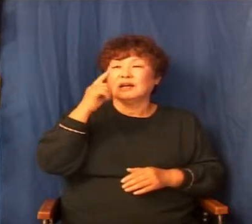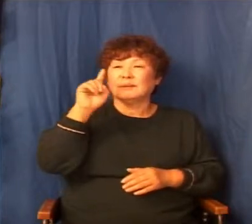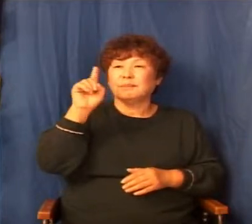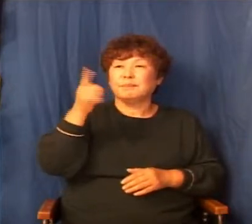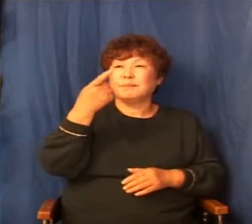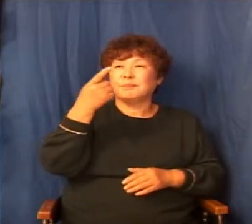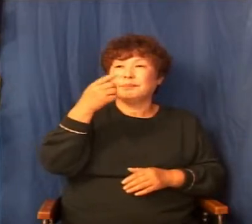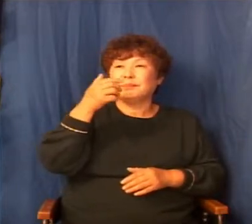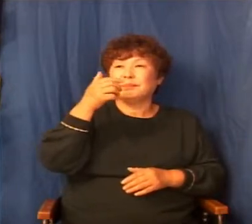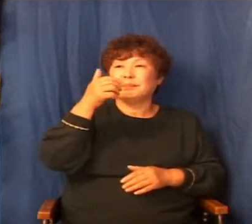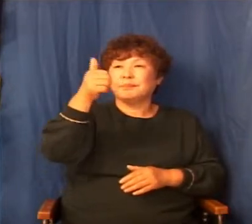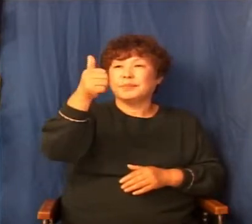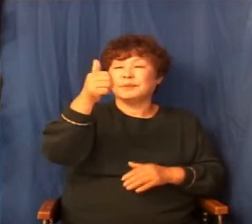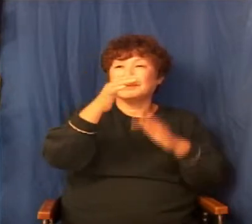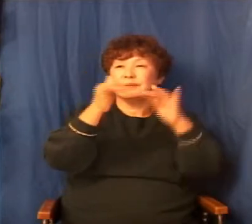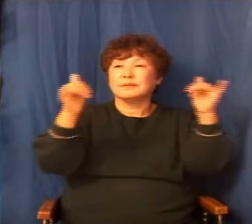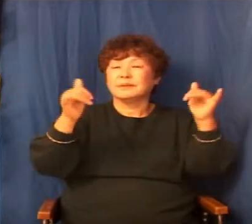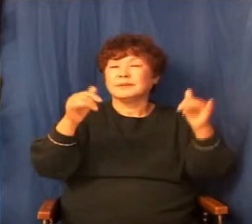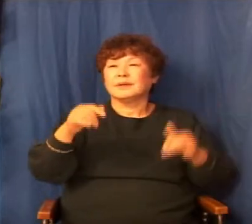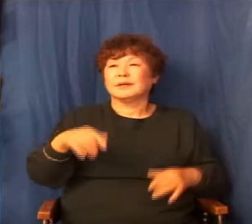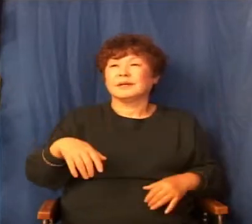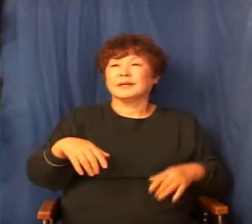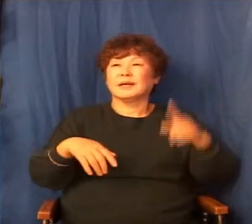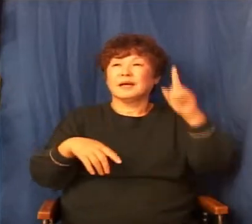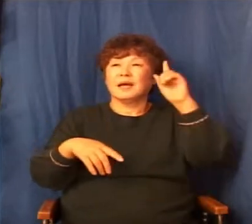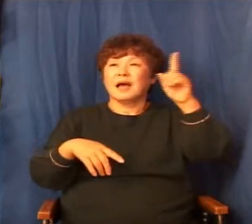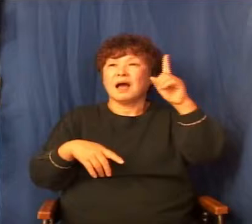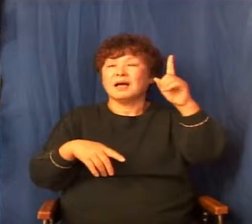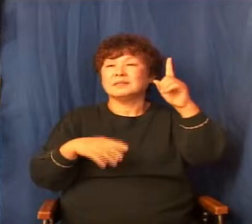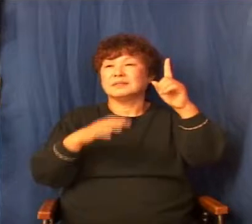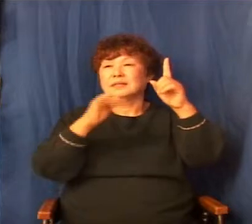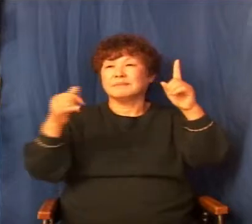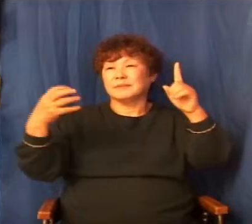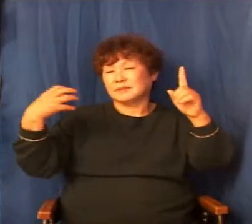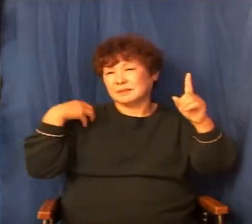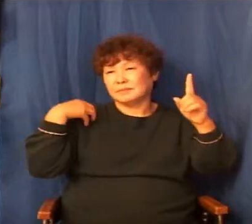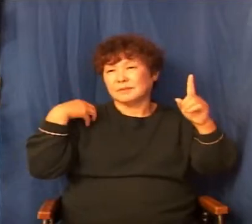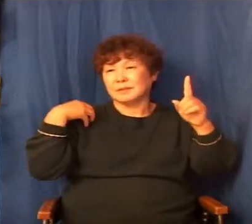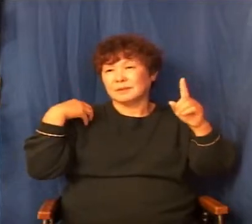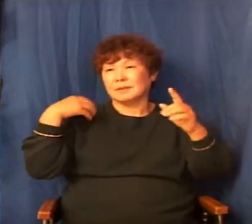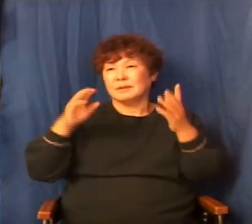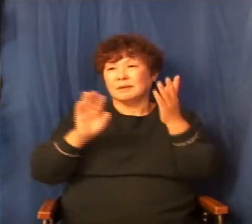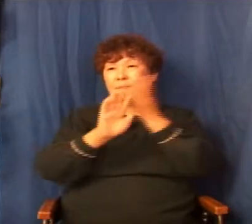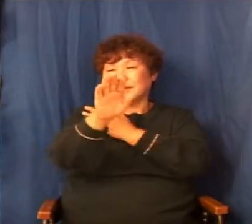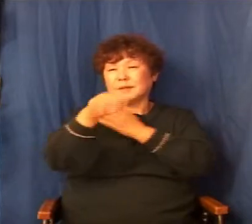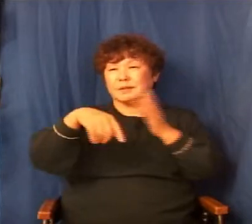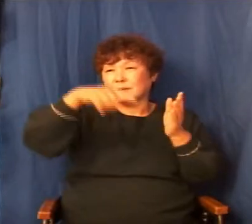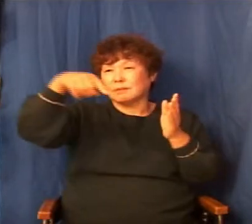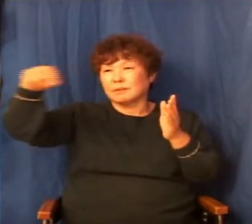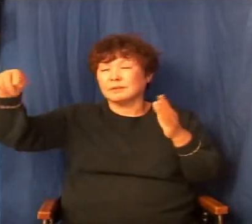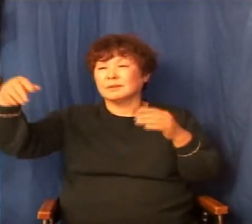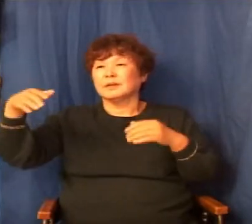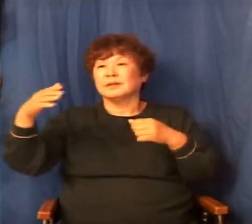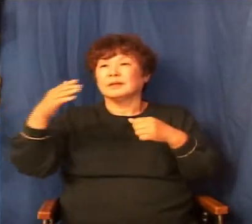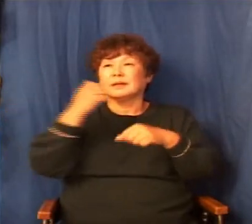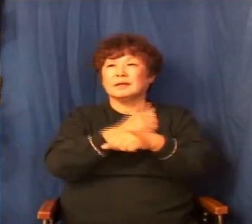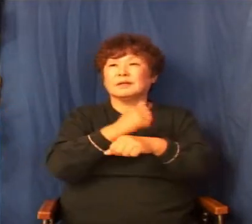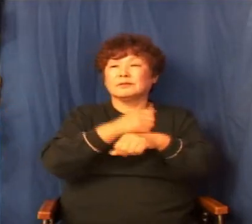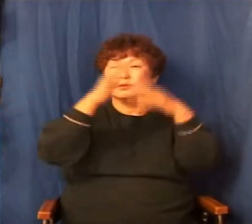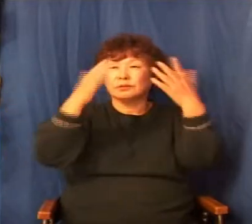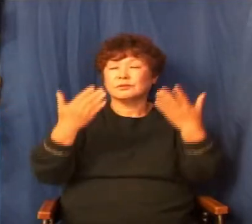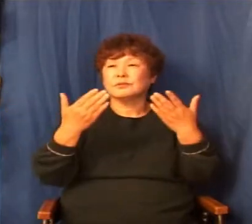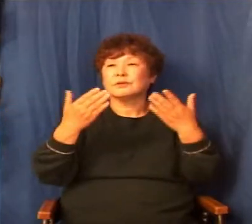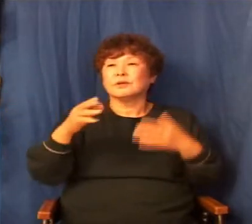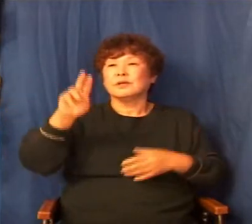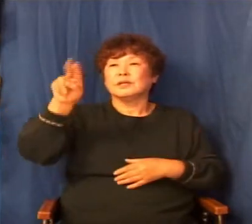책임질게요 그러고서 밖에 돌아다니게 하지 않습니까 그리고 그 276명의 사람들은 바울을